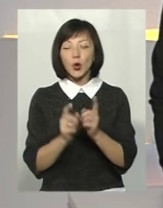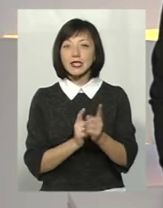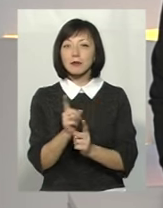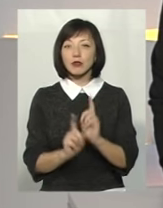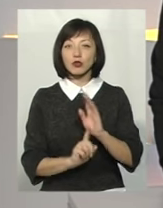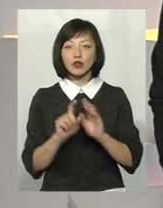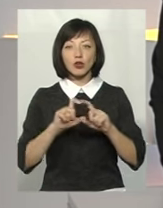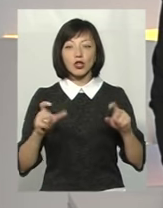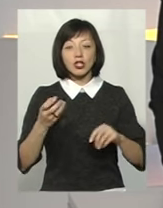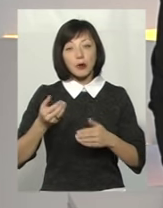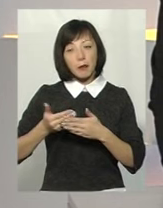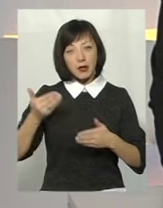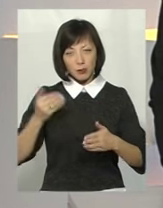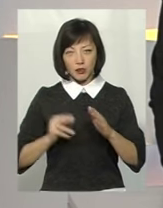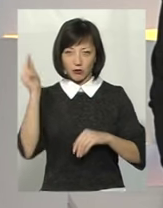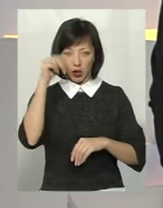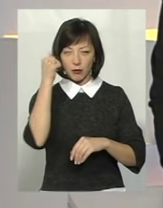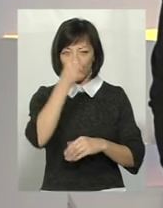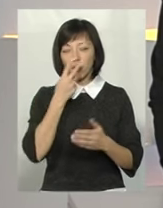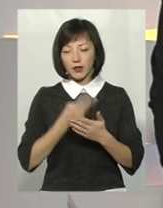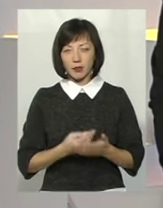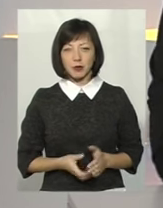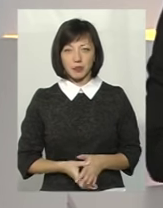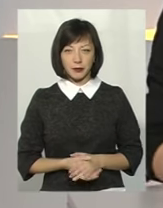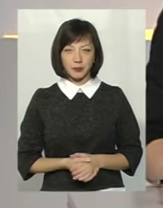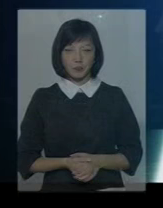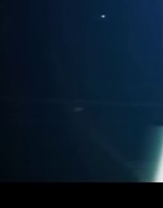початковій школі ще перед новим навчальним роком. Давайте переглянемо.